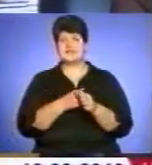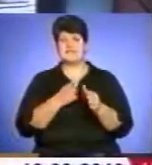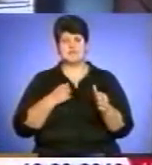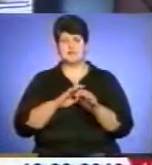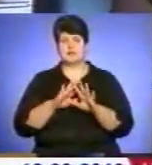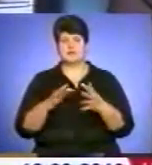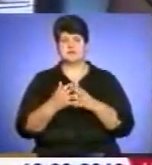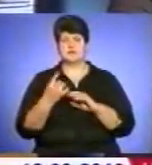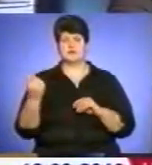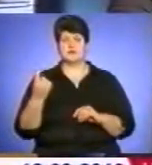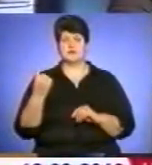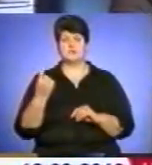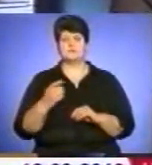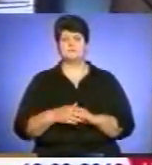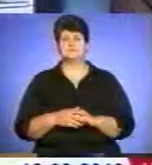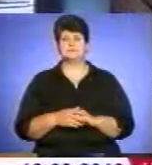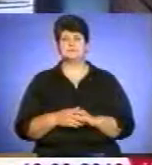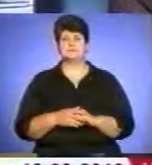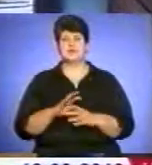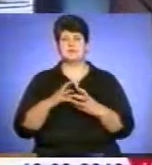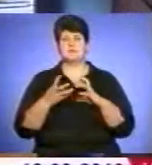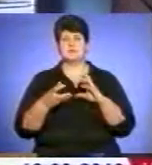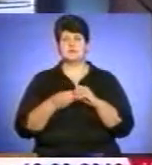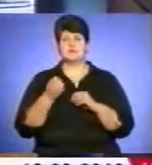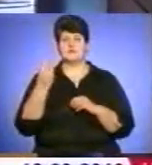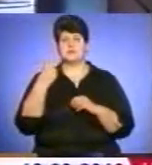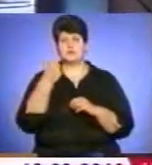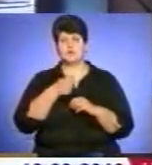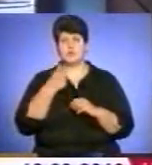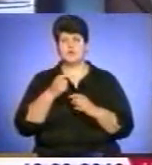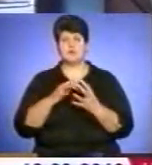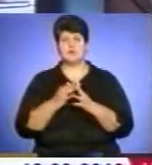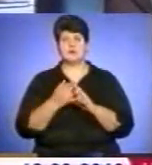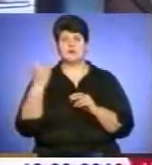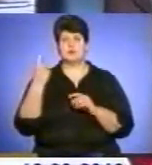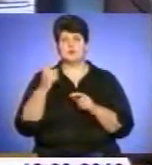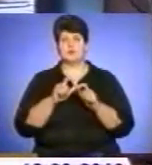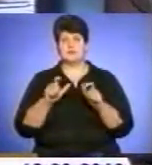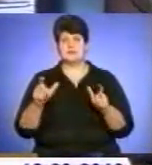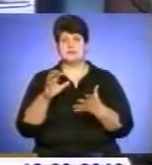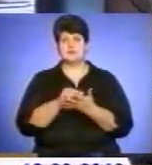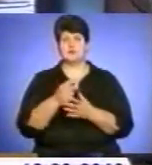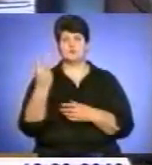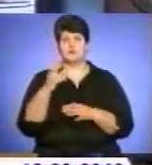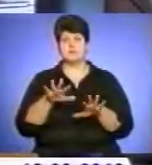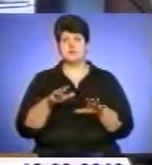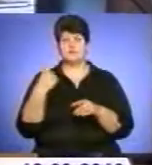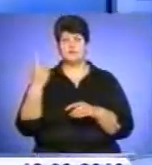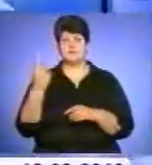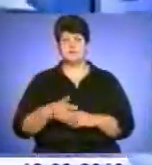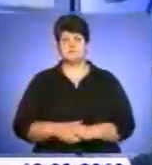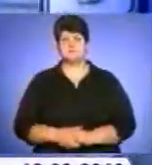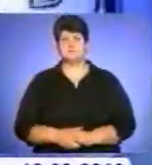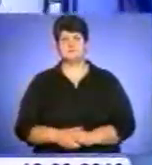господарство. За підсумками 2012 року, агропромисловий комплекс зайняв друге місце в області.